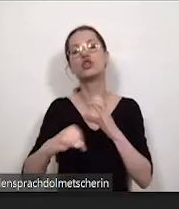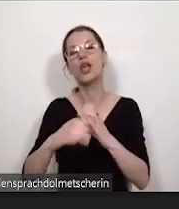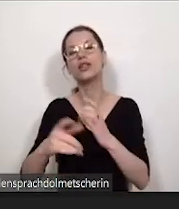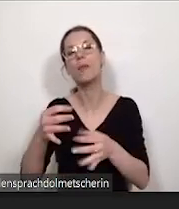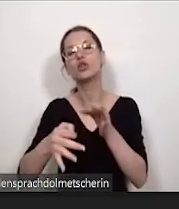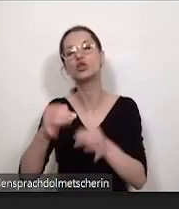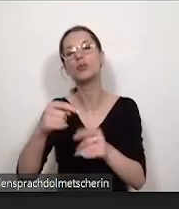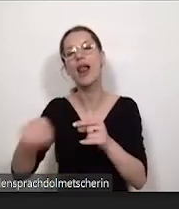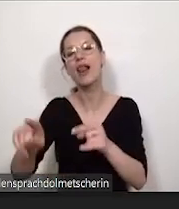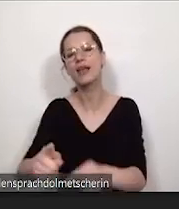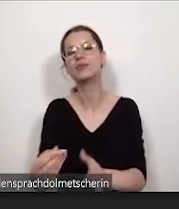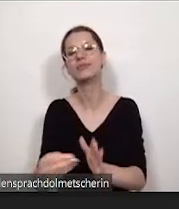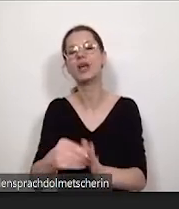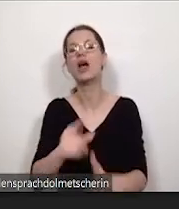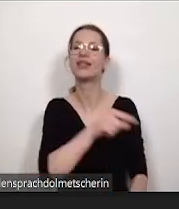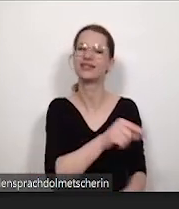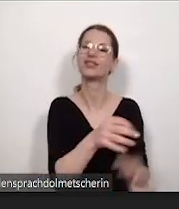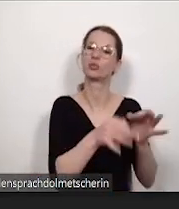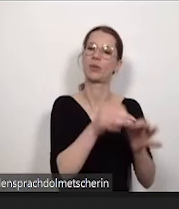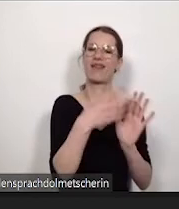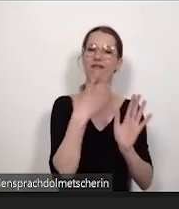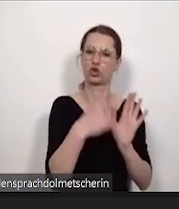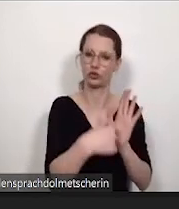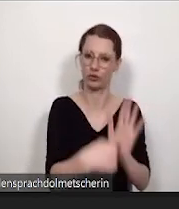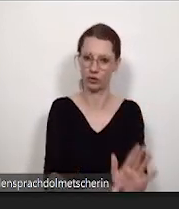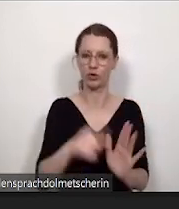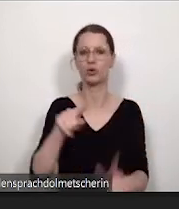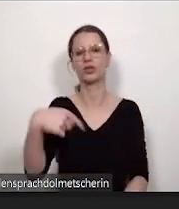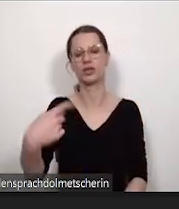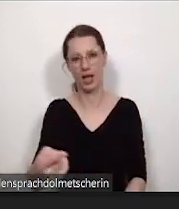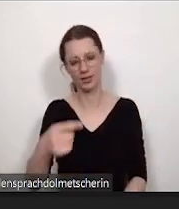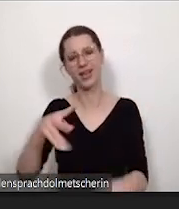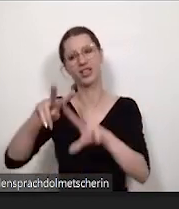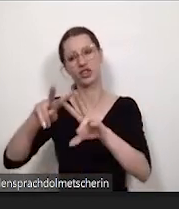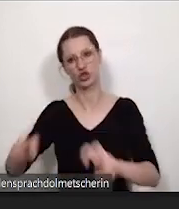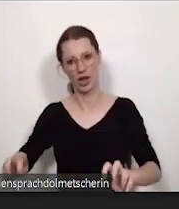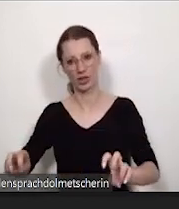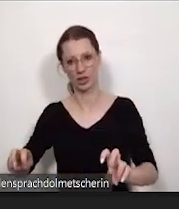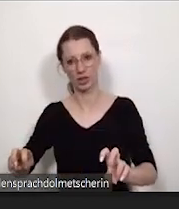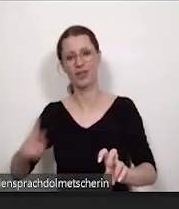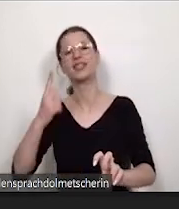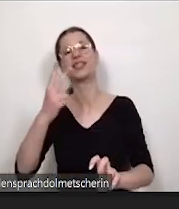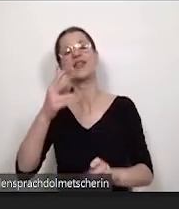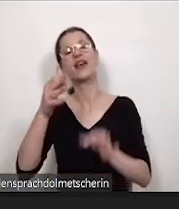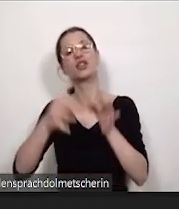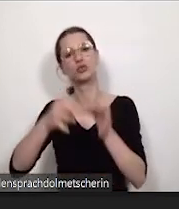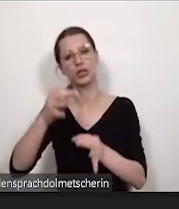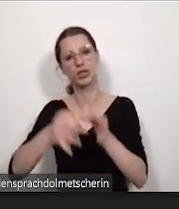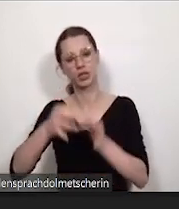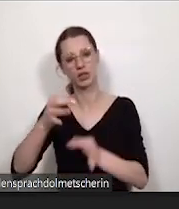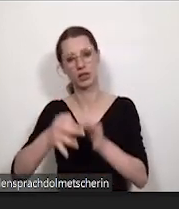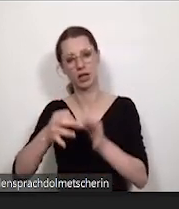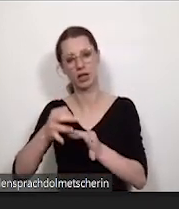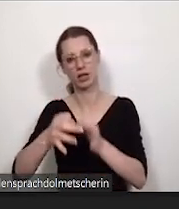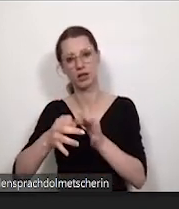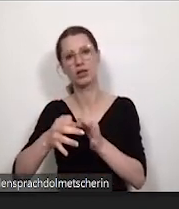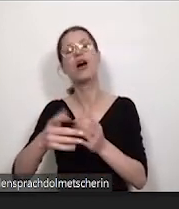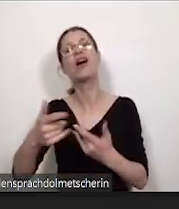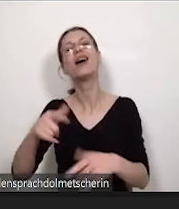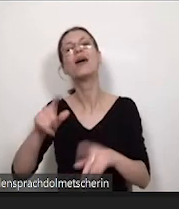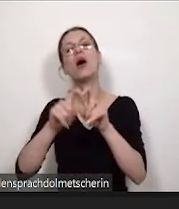vorstellen – und dann haben wir im Laufe unserer Recherche auch zwei Spiele im Rahmen der Woche des Sehens